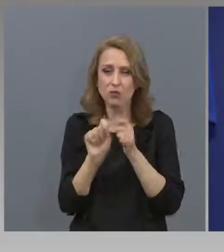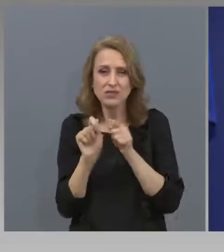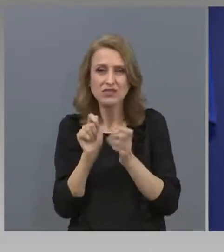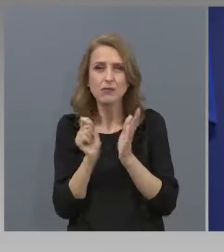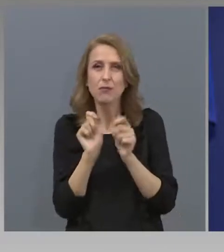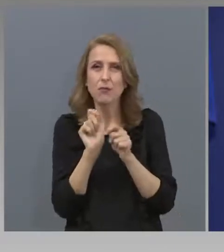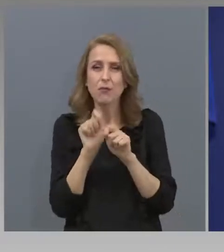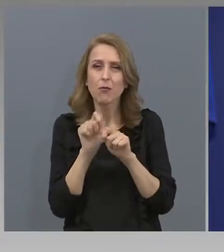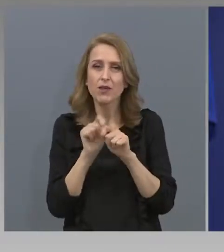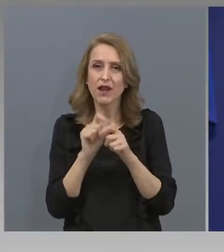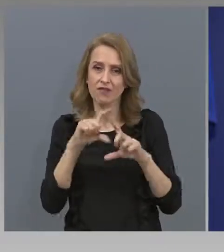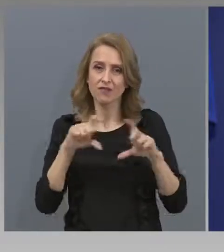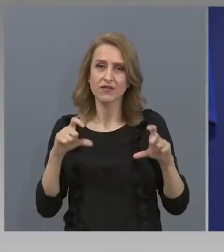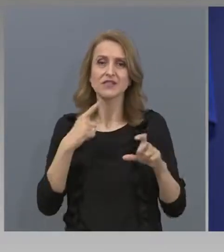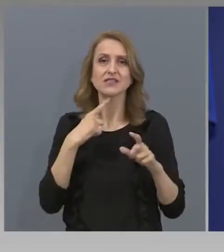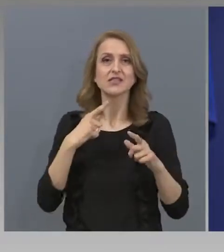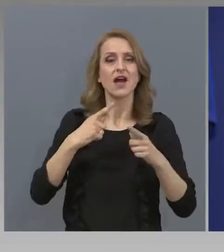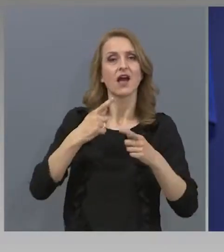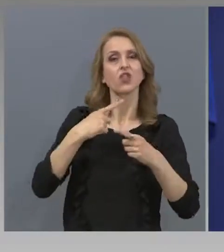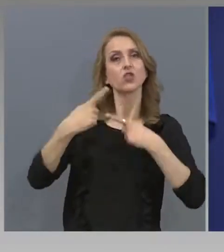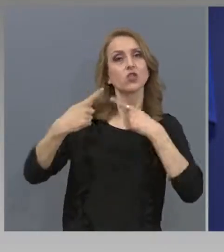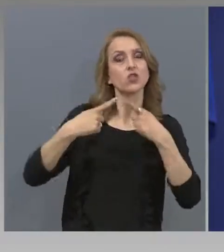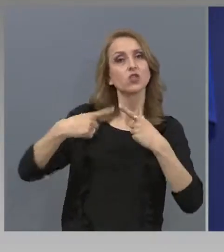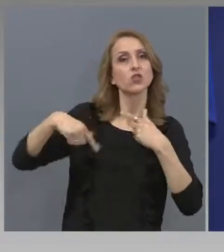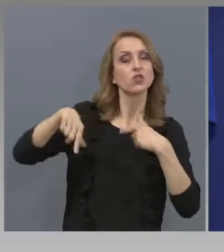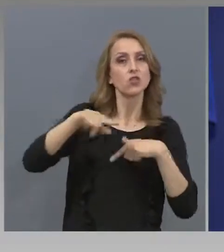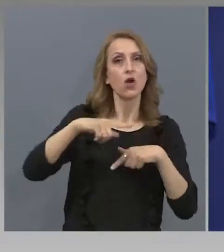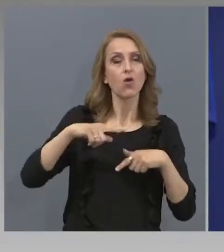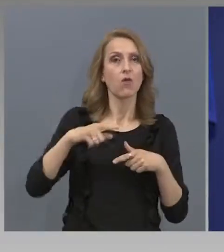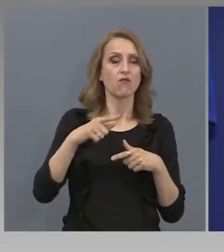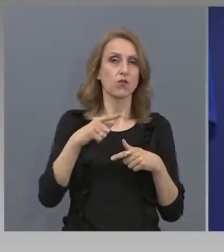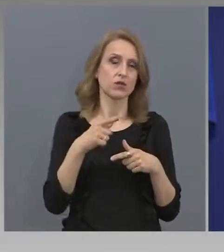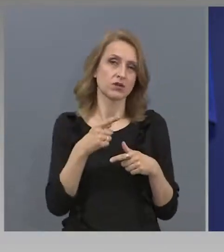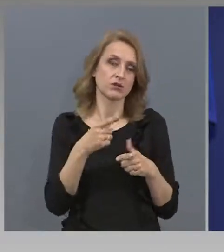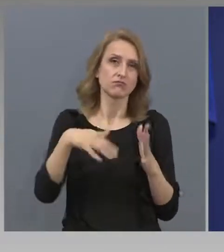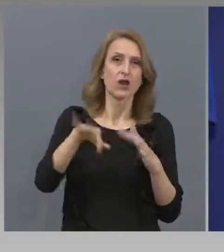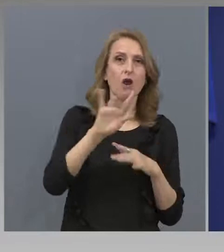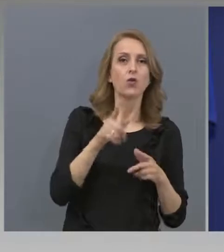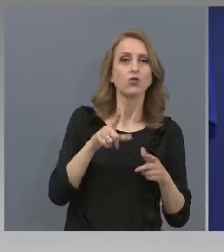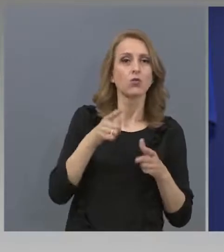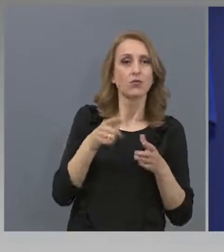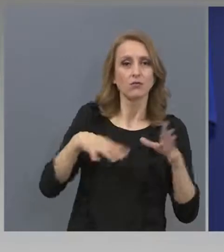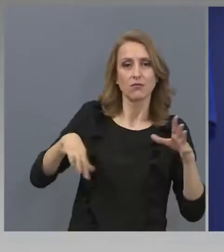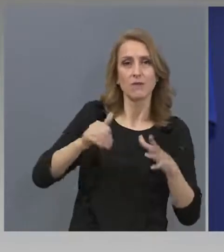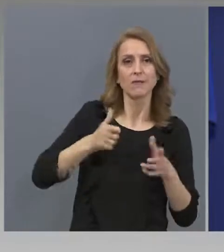на концесионни договори с много кратки текстови ще се извърши това.